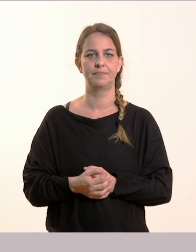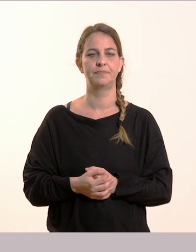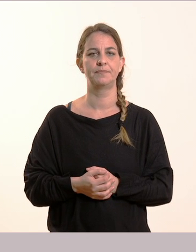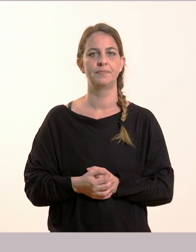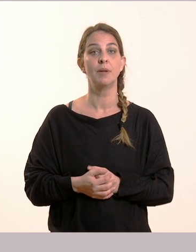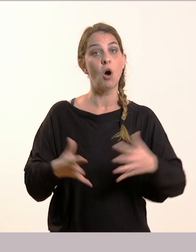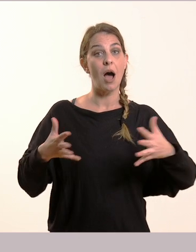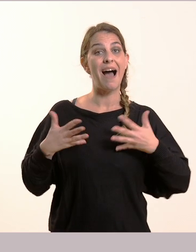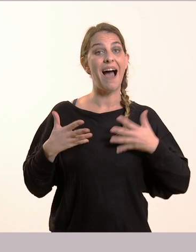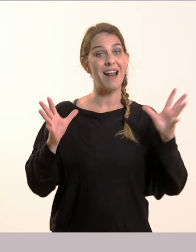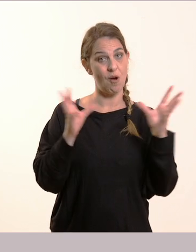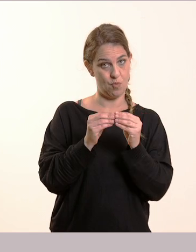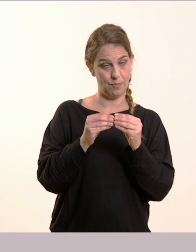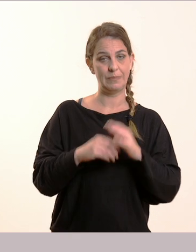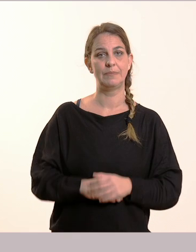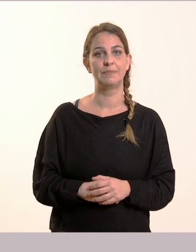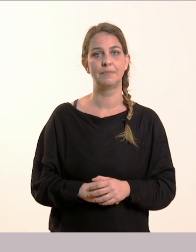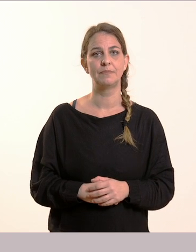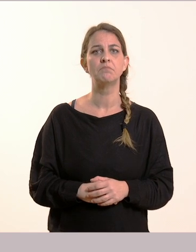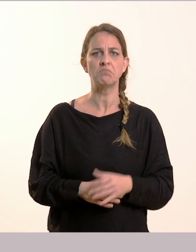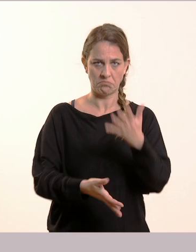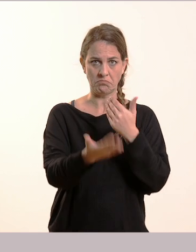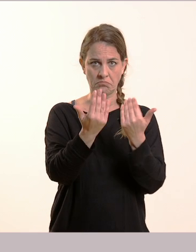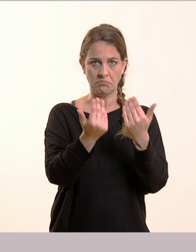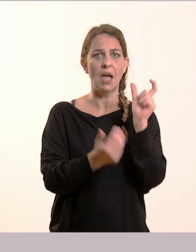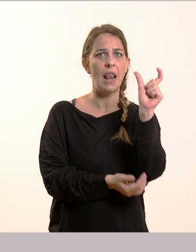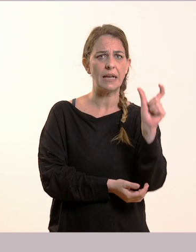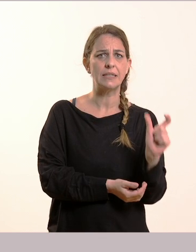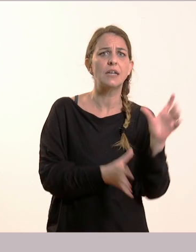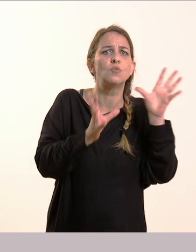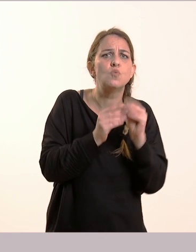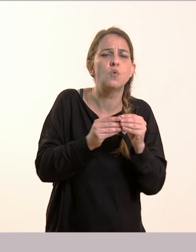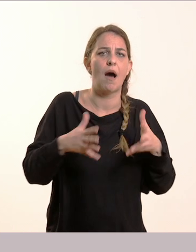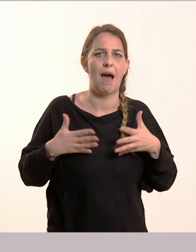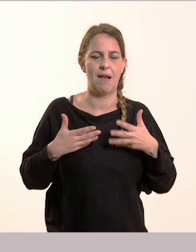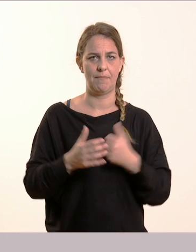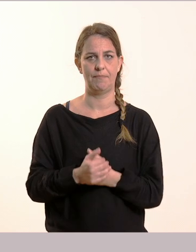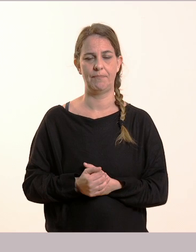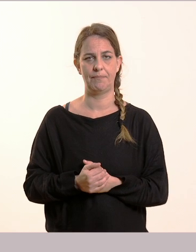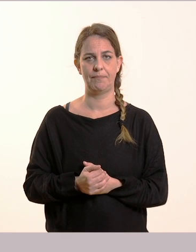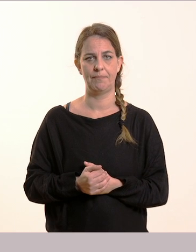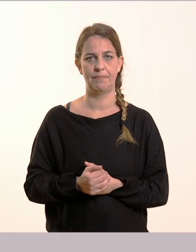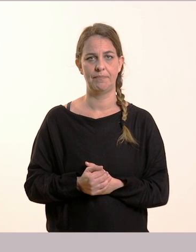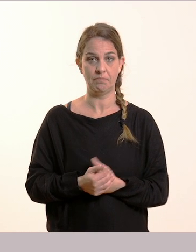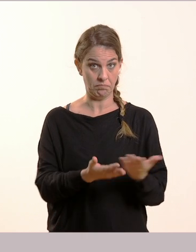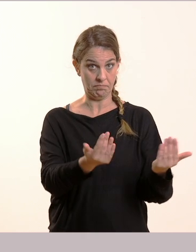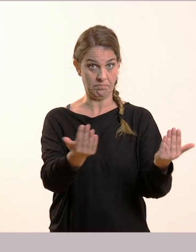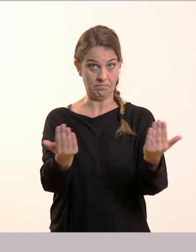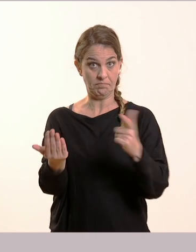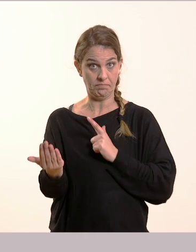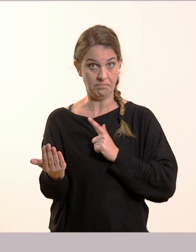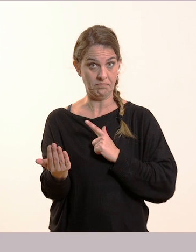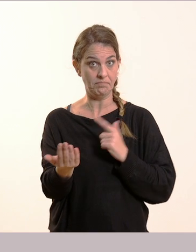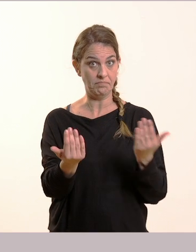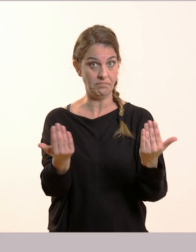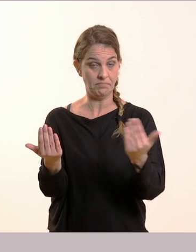δούμε λεξούλες που μας δείχνουν χαρά! Για να μου πείτε, παιδάκια! Ναι, σας